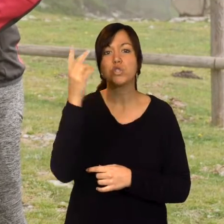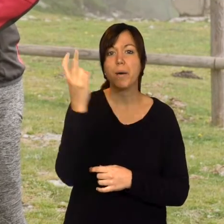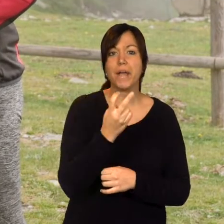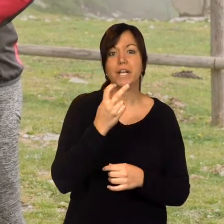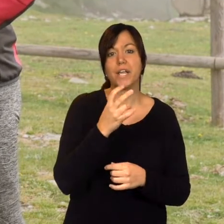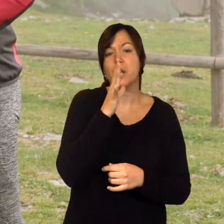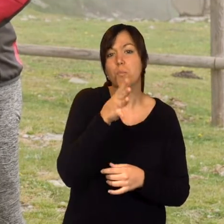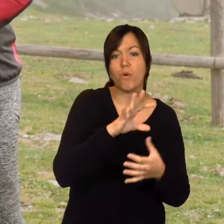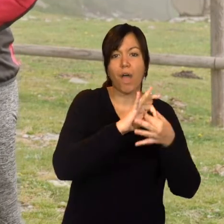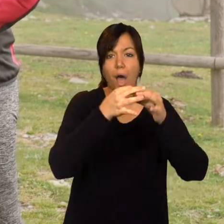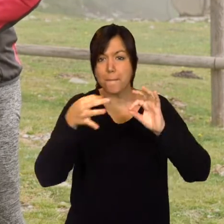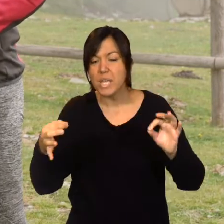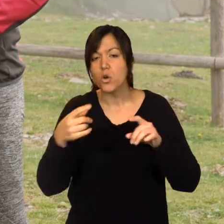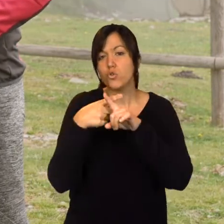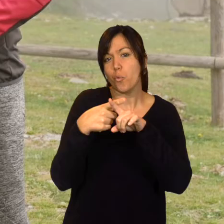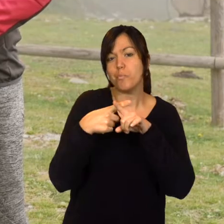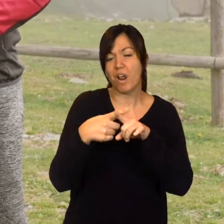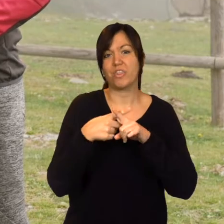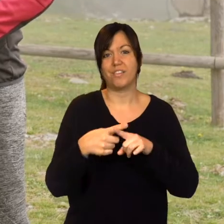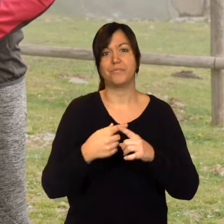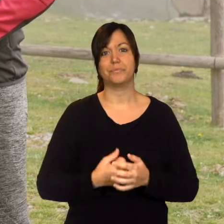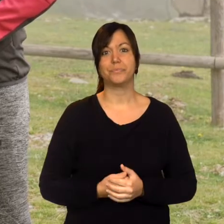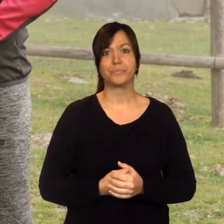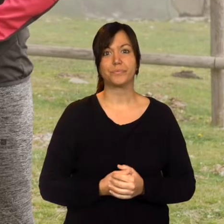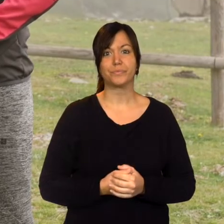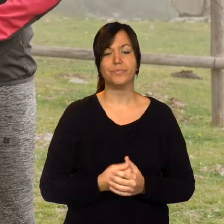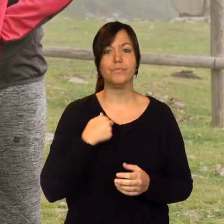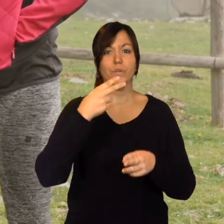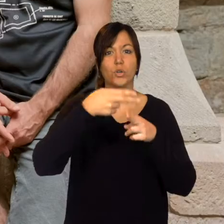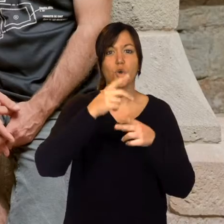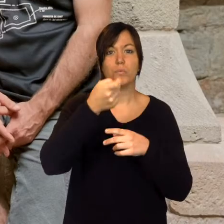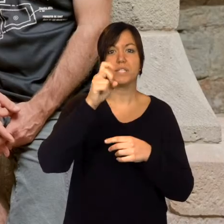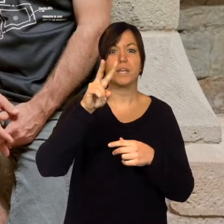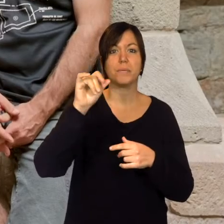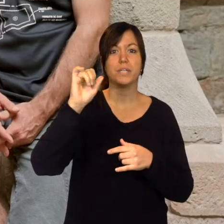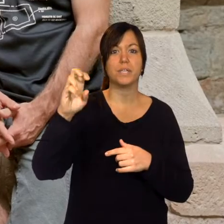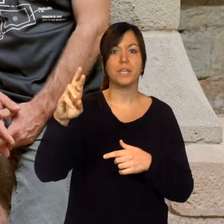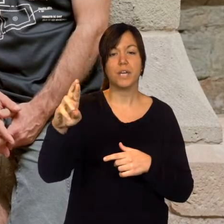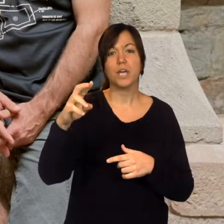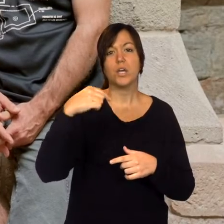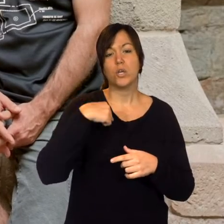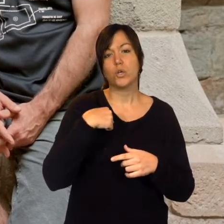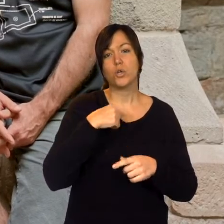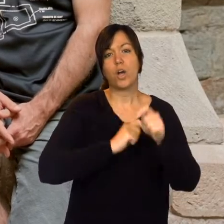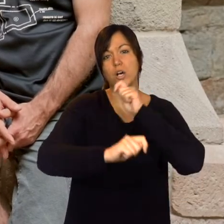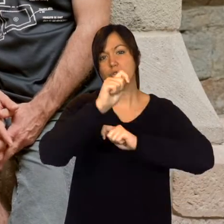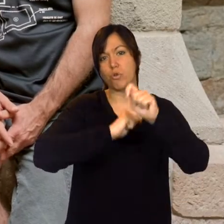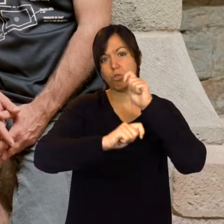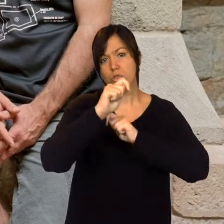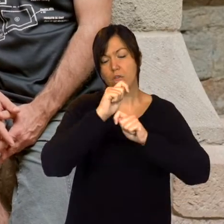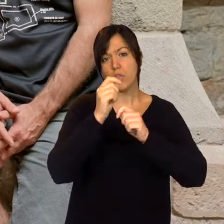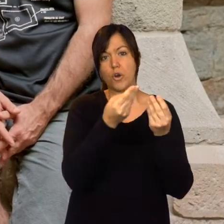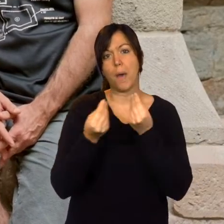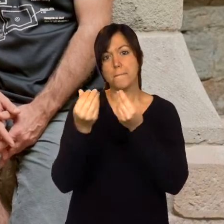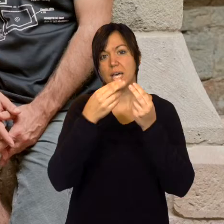agrada venir perquè està amb els amics i comparteix amb ells. Soc en Javier Batxero, soc membre de